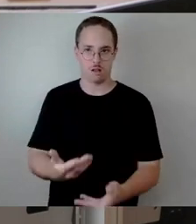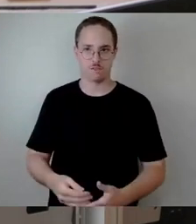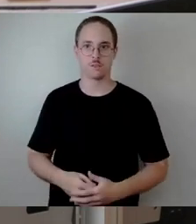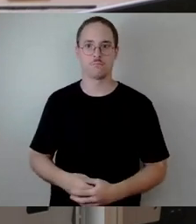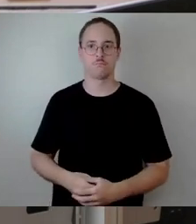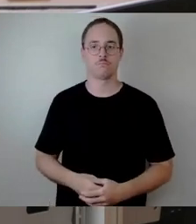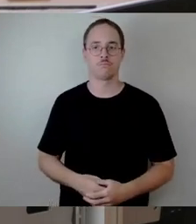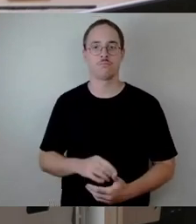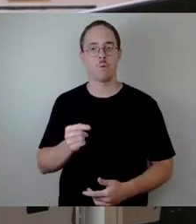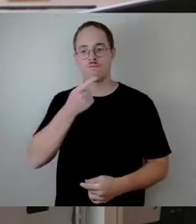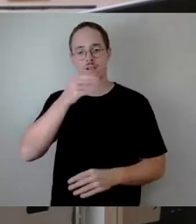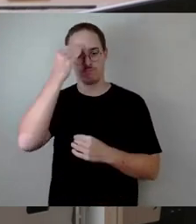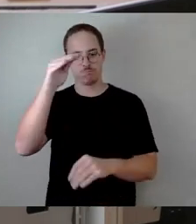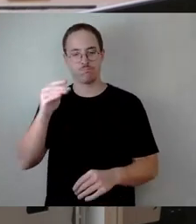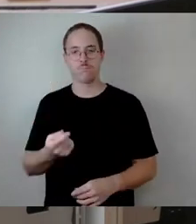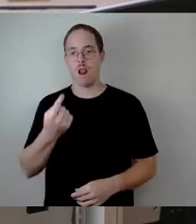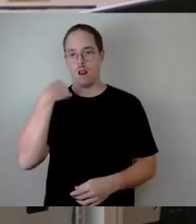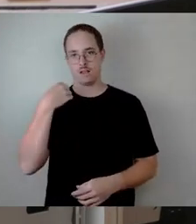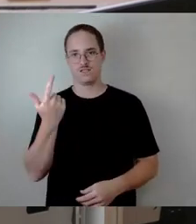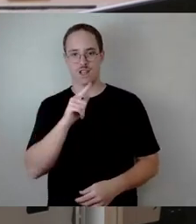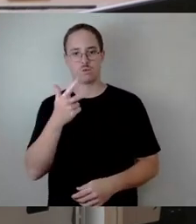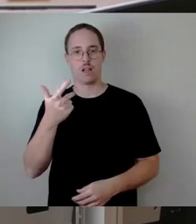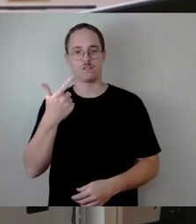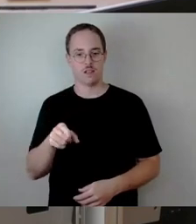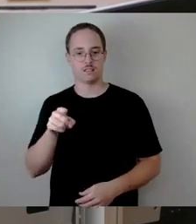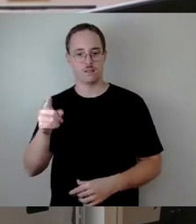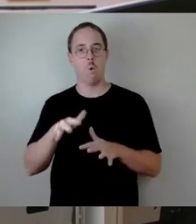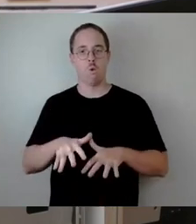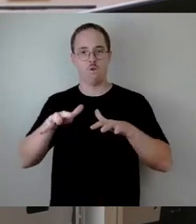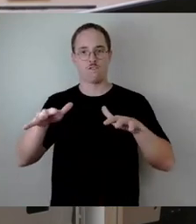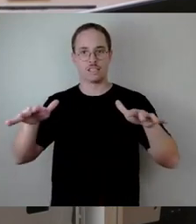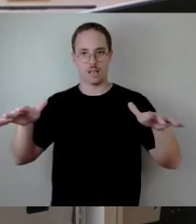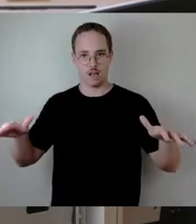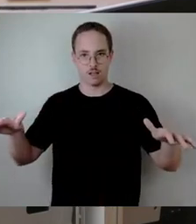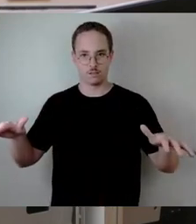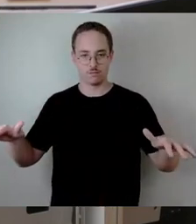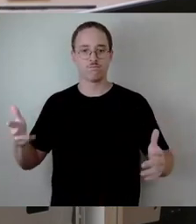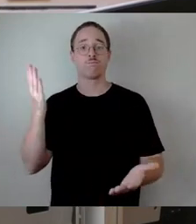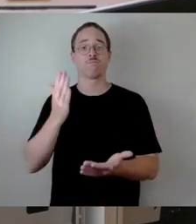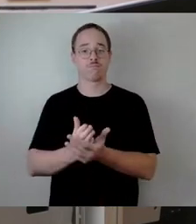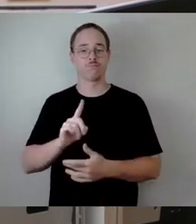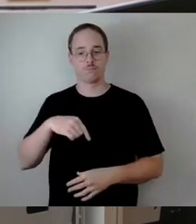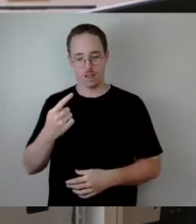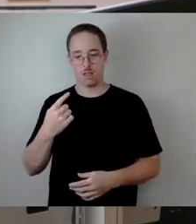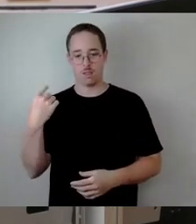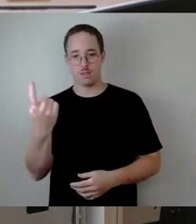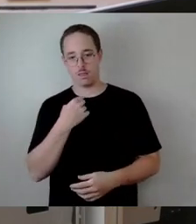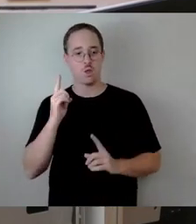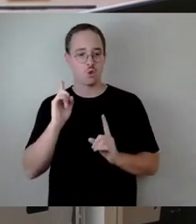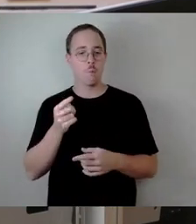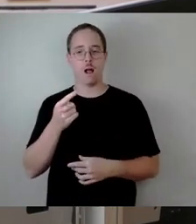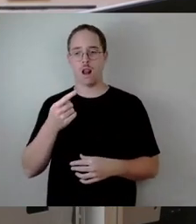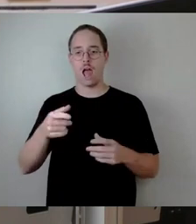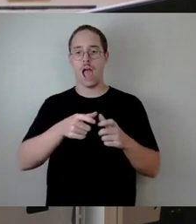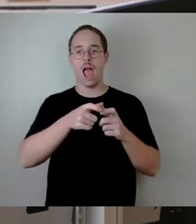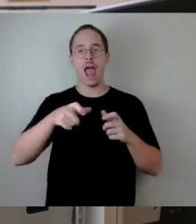2023 jetzt Anfang 2024 noch mal eine Sonderprüfung an allen Elbbrücken veranlasst, auch an